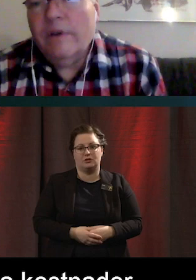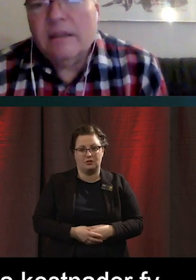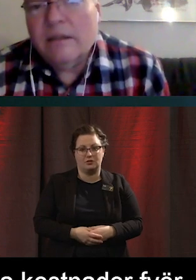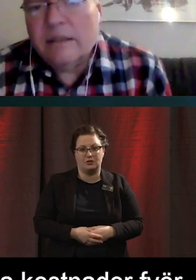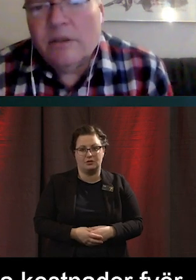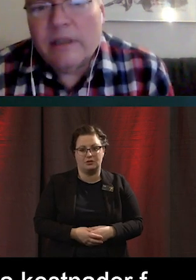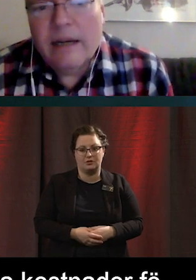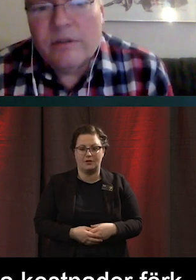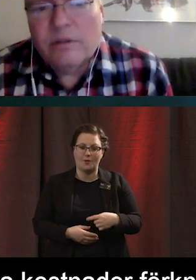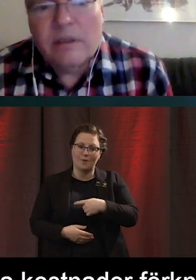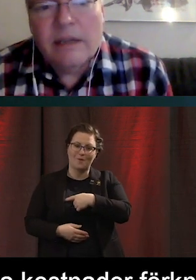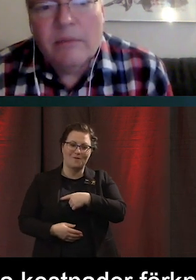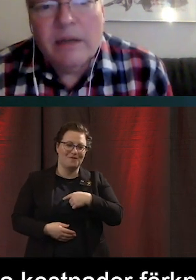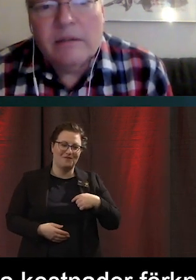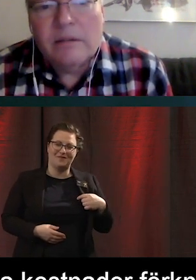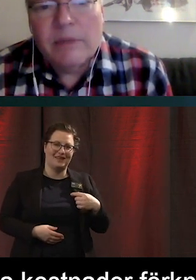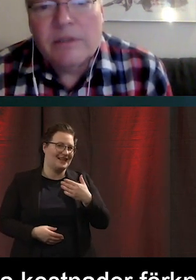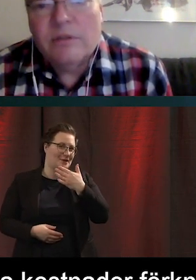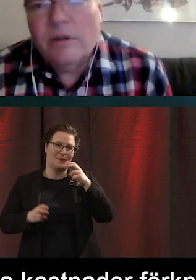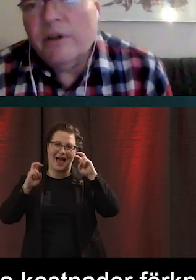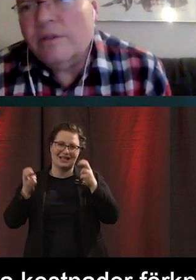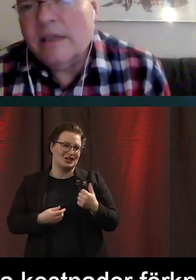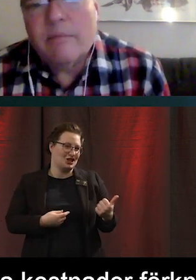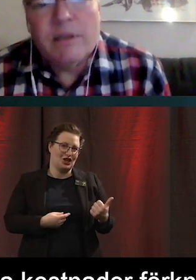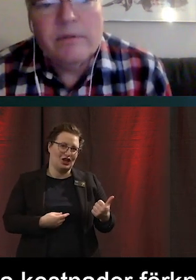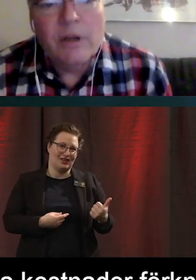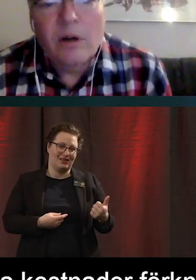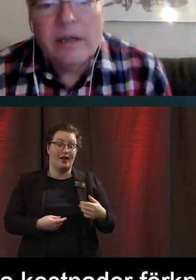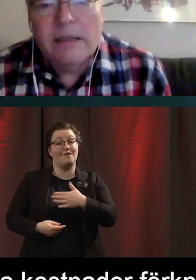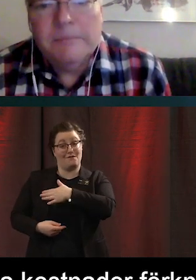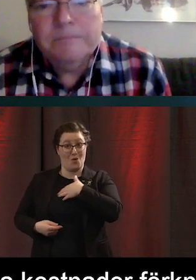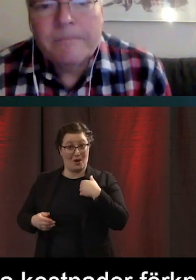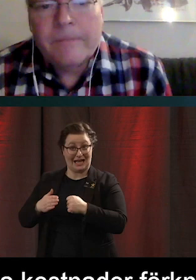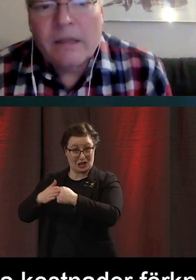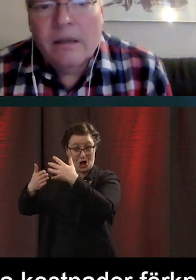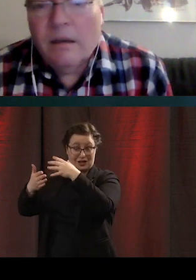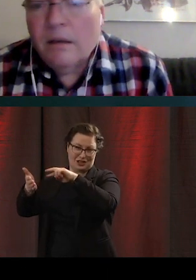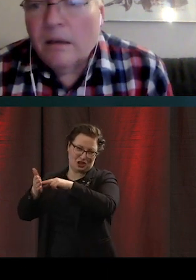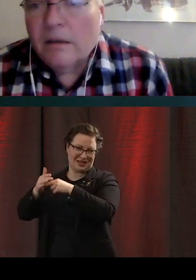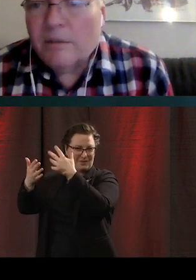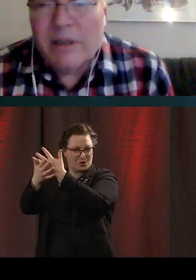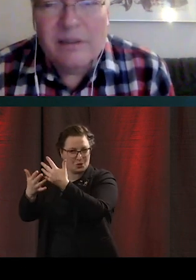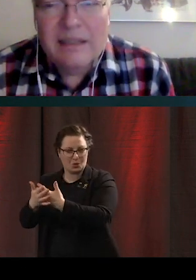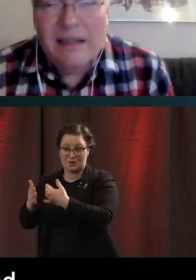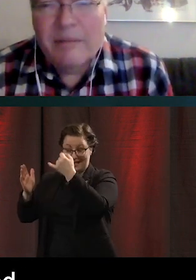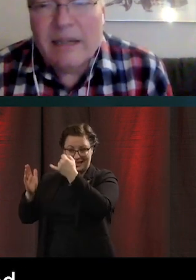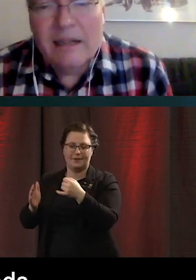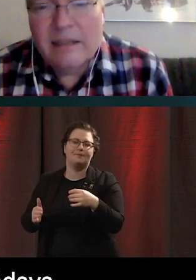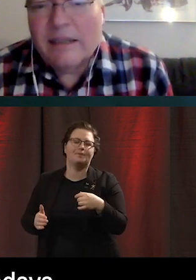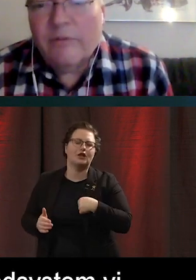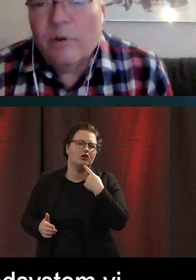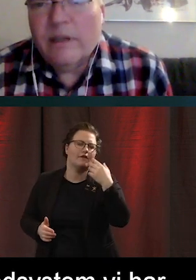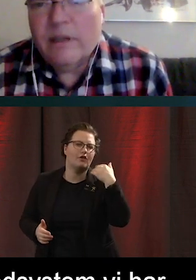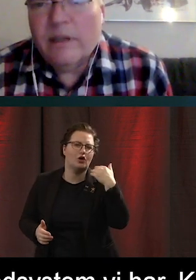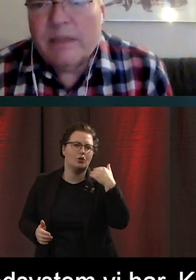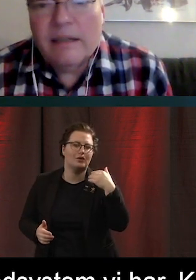Och vi har inte riktigt tagit hänsyn till det i här stödsystemen som vi har heller. Som jag sa tidigare. Man kanske